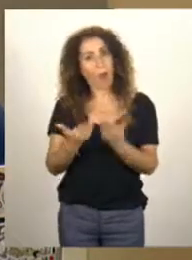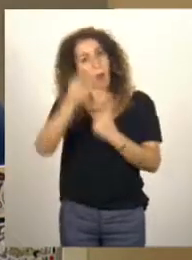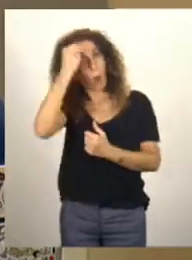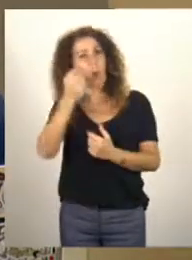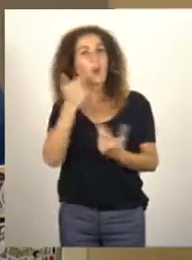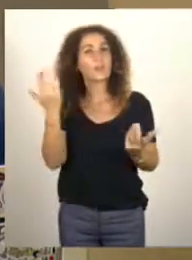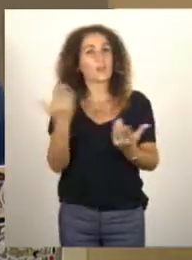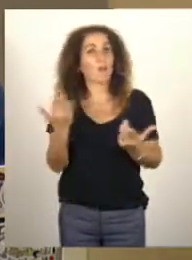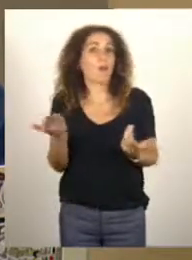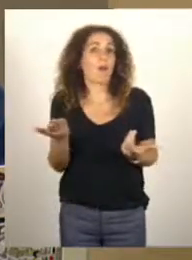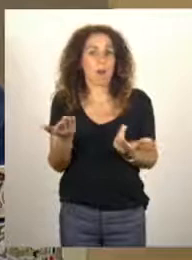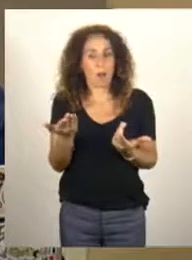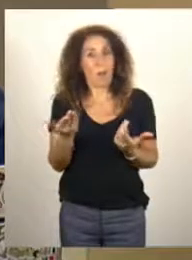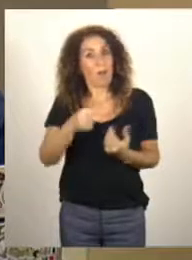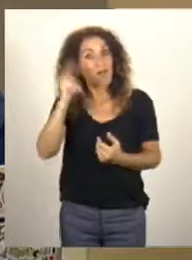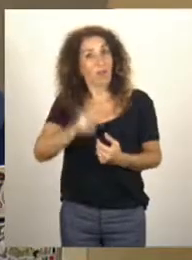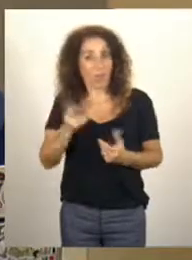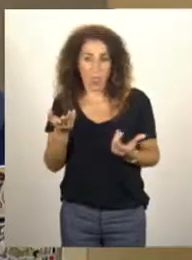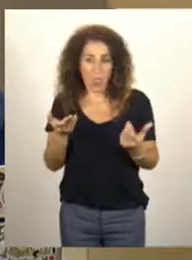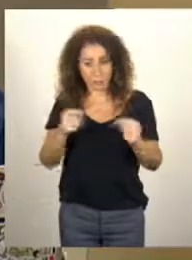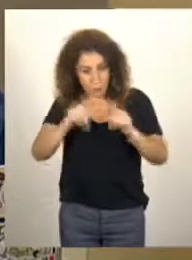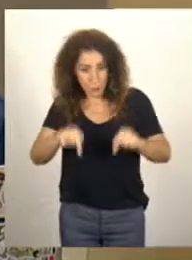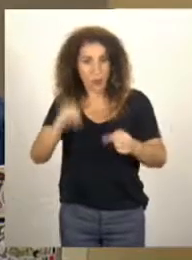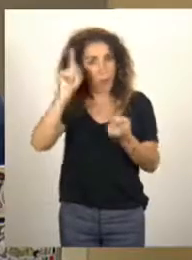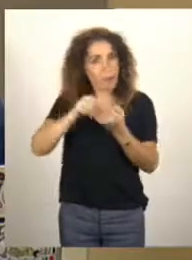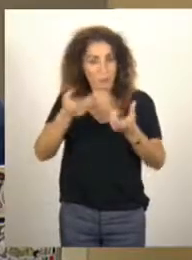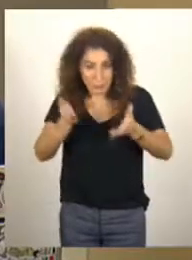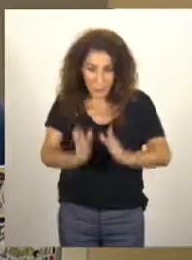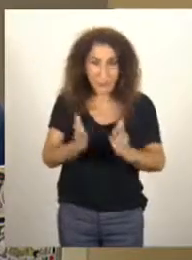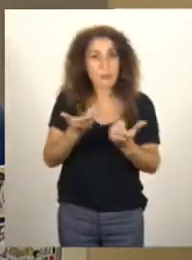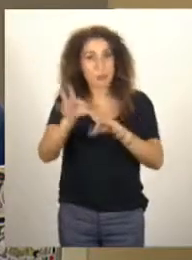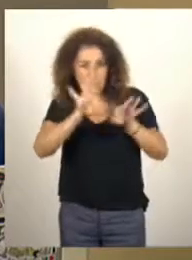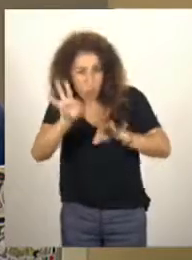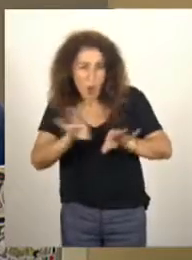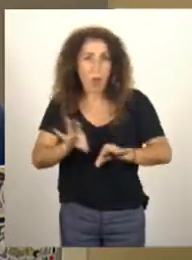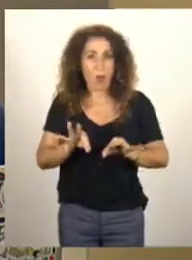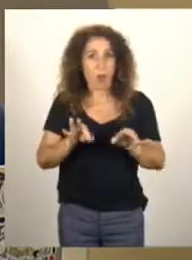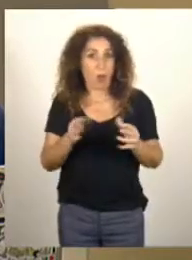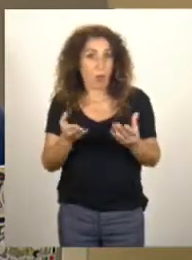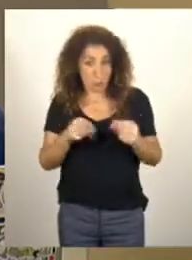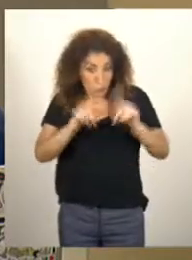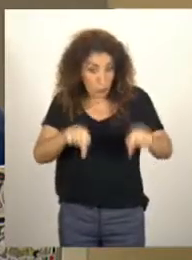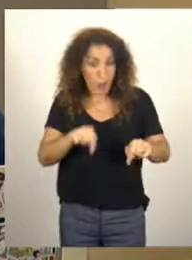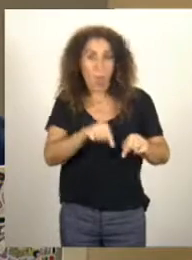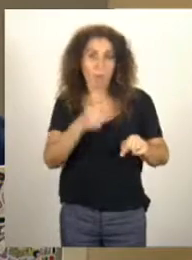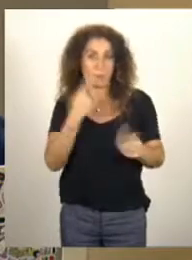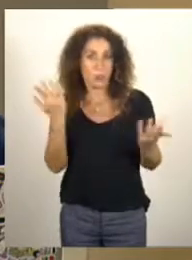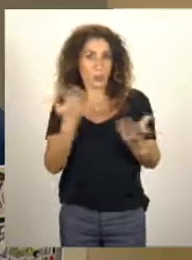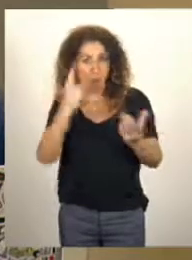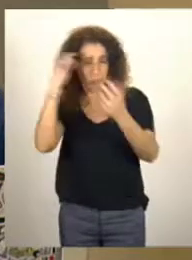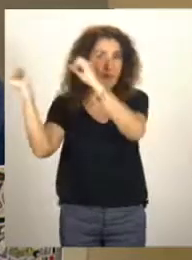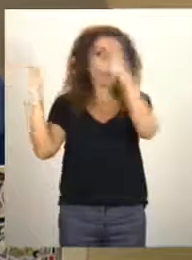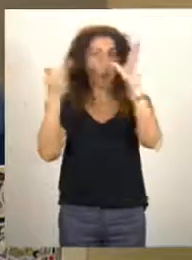'implique une vraie décision et des vrais choix autour du budget national.